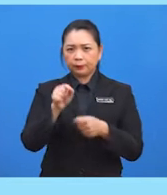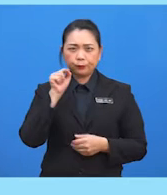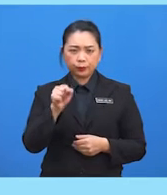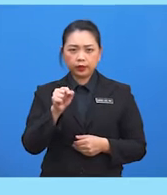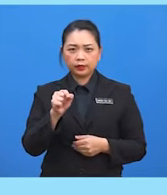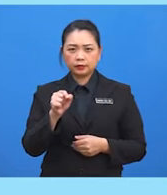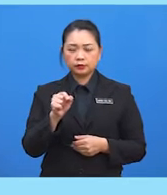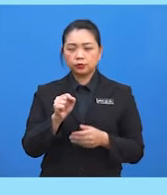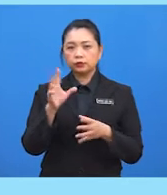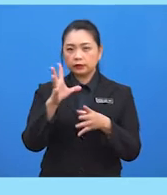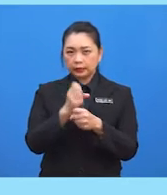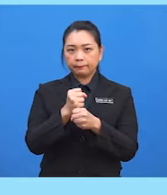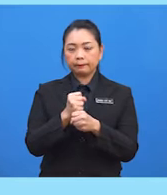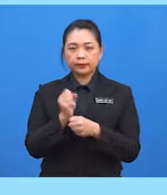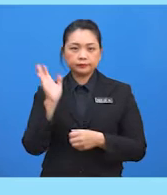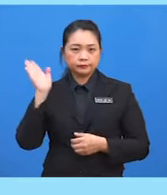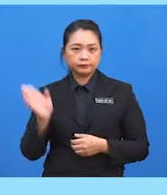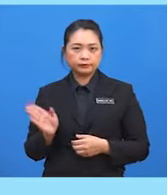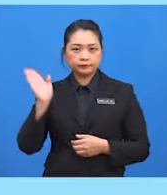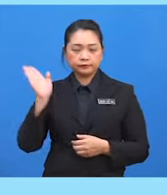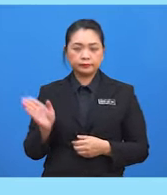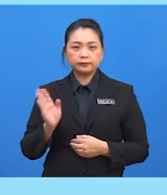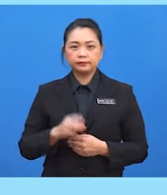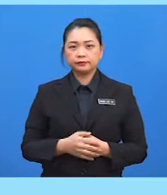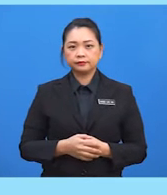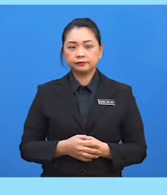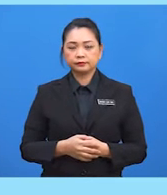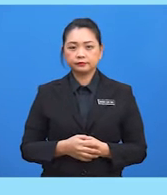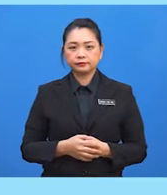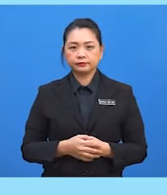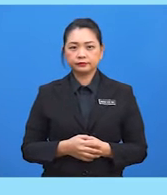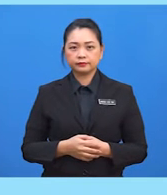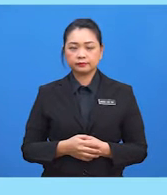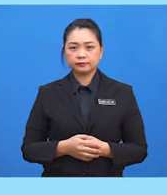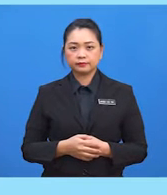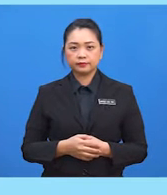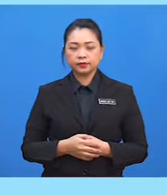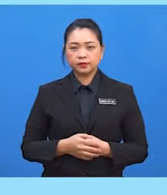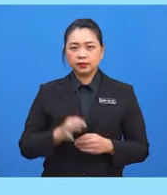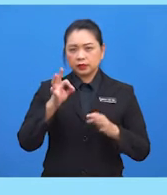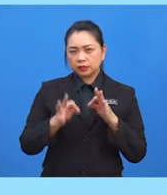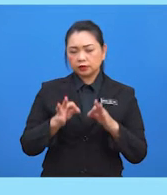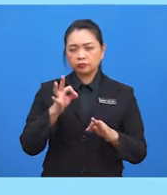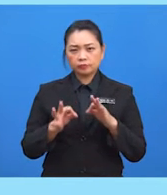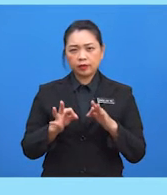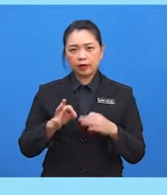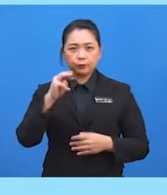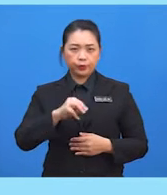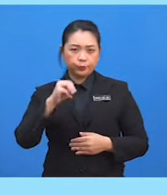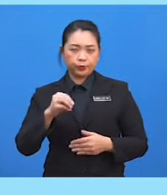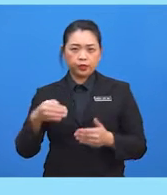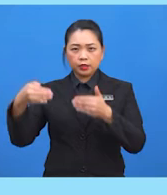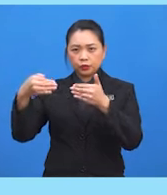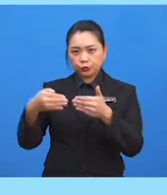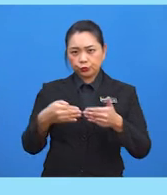.1 sifar darjah. Andai kata, murid-murid, teruskan dengan